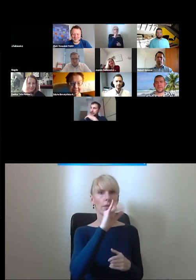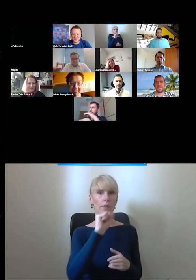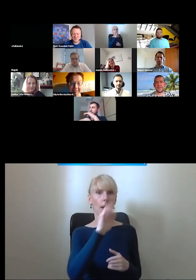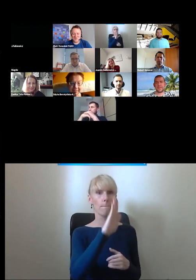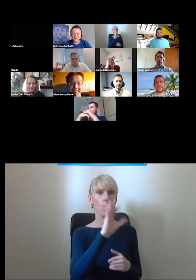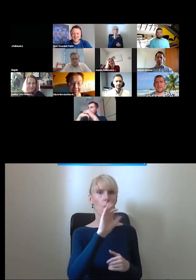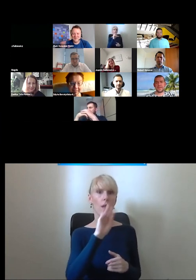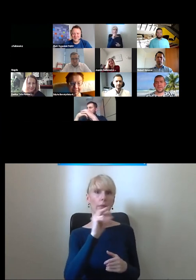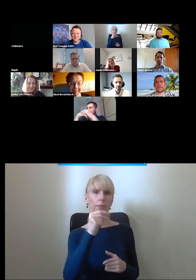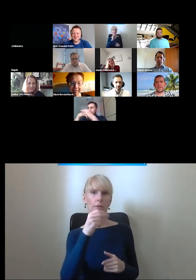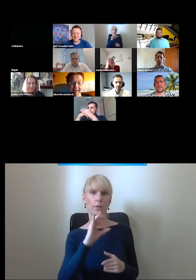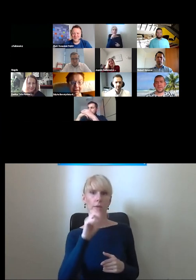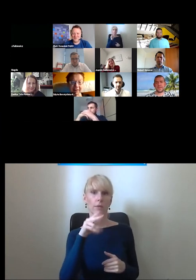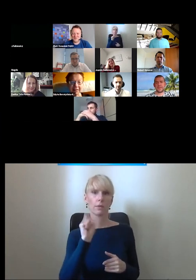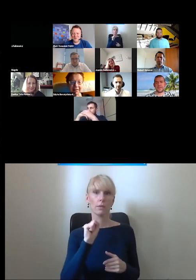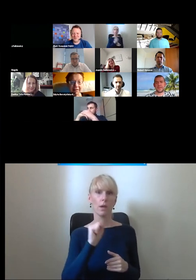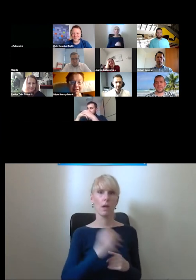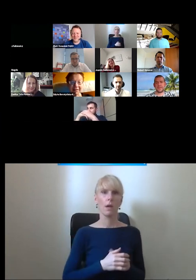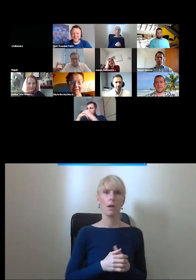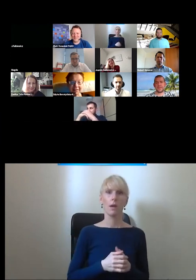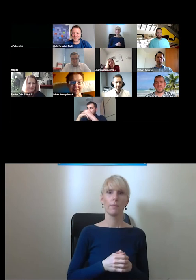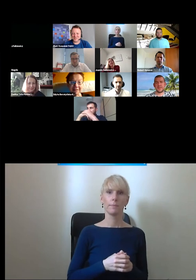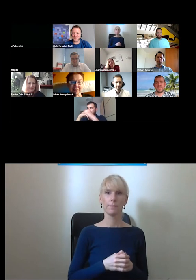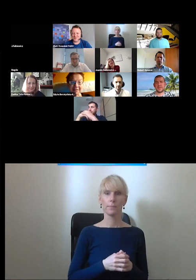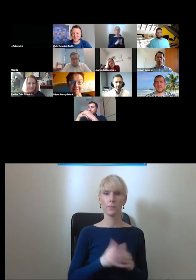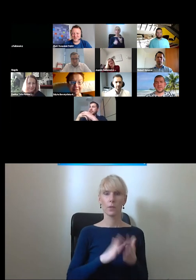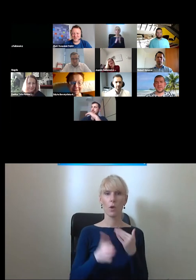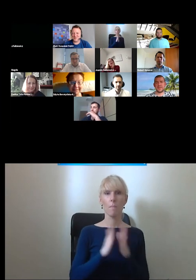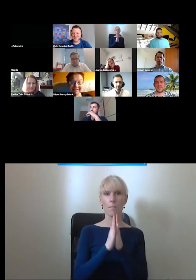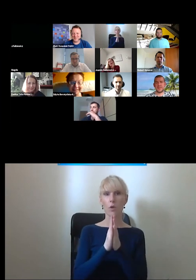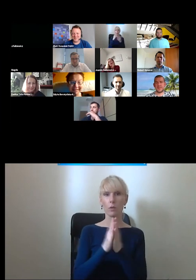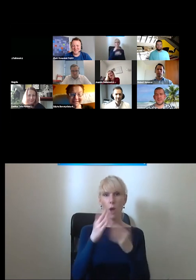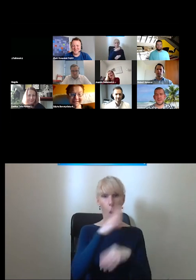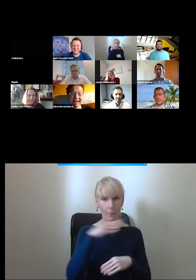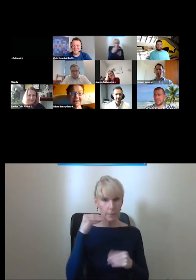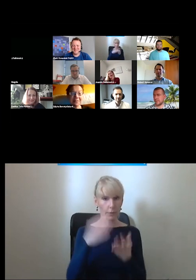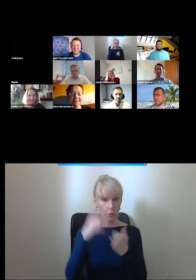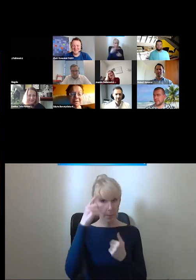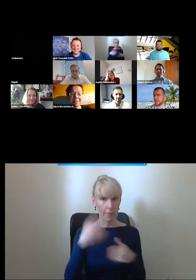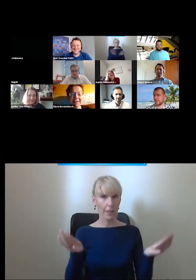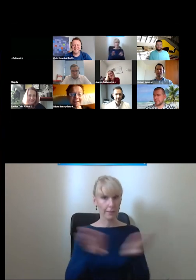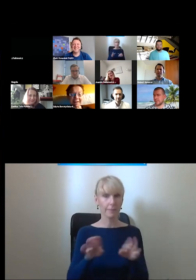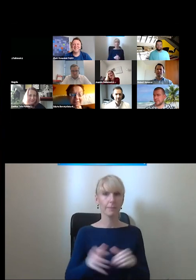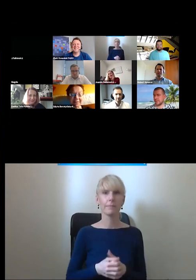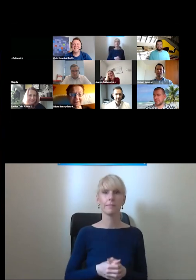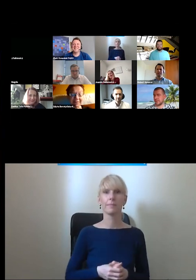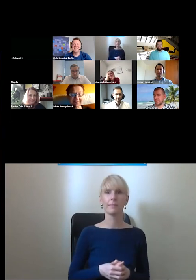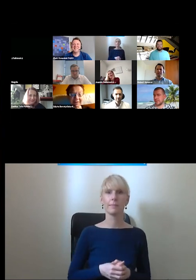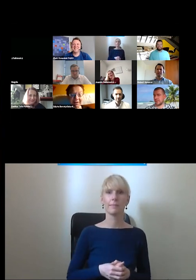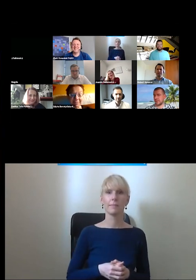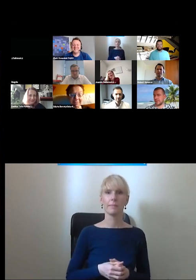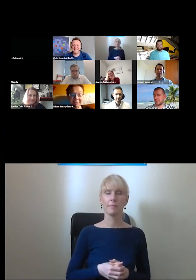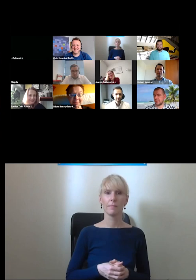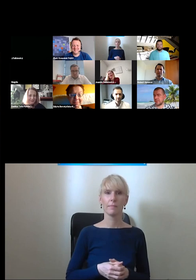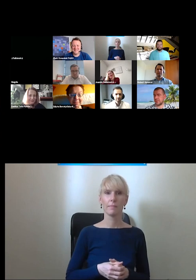CUPT proszę bardzo słowo zamknięcia i też żeby optymistycznie pamiętaj słowo zamknięcia właściwie